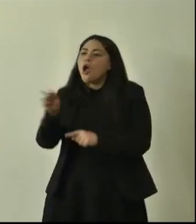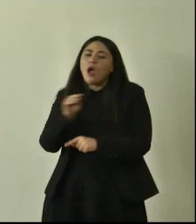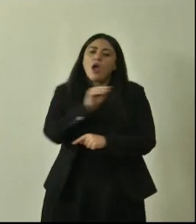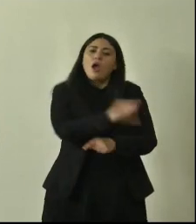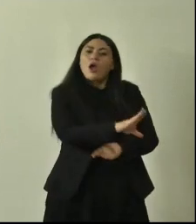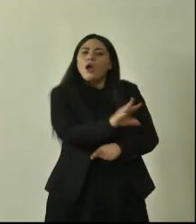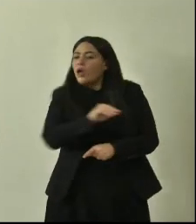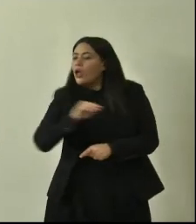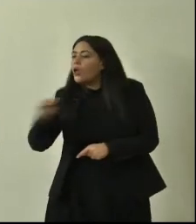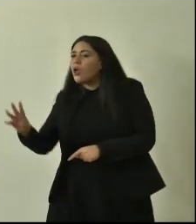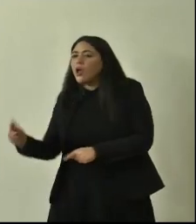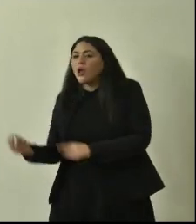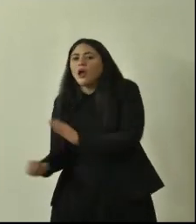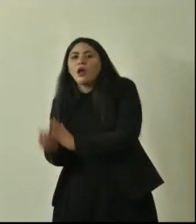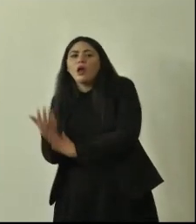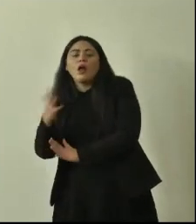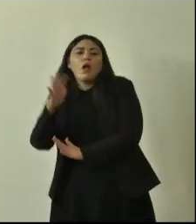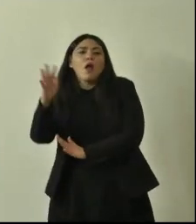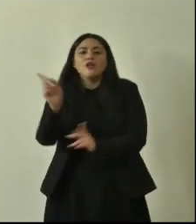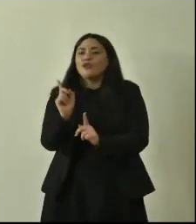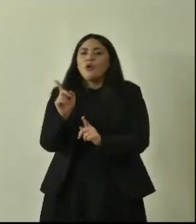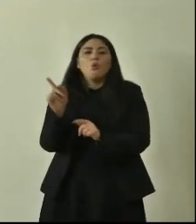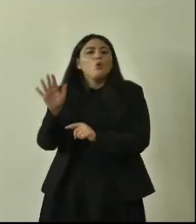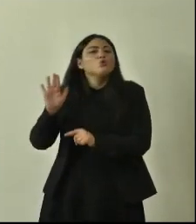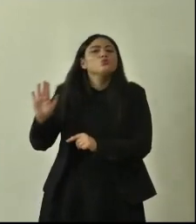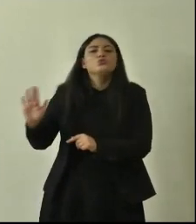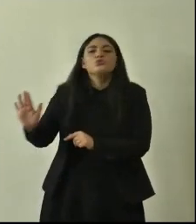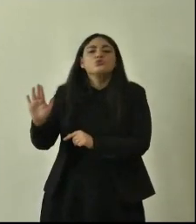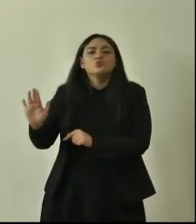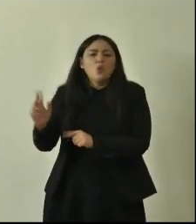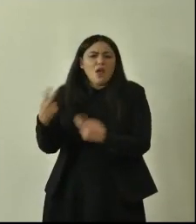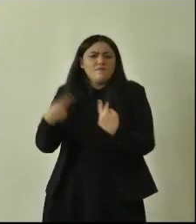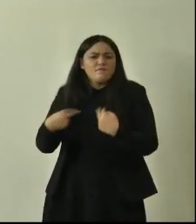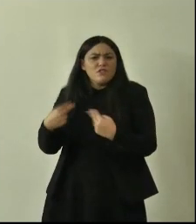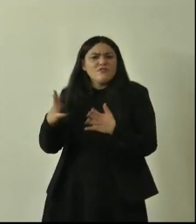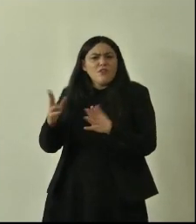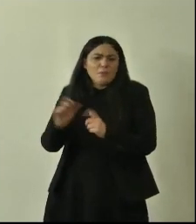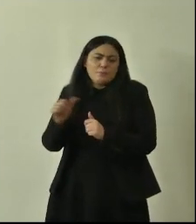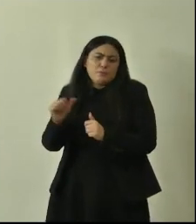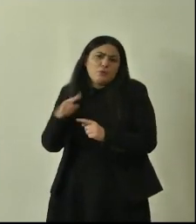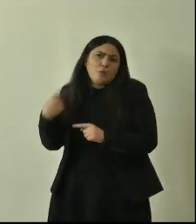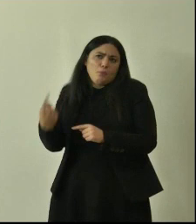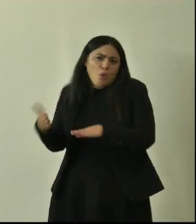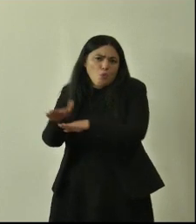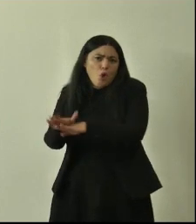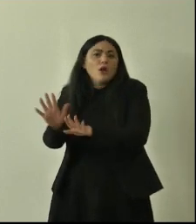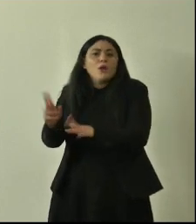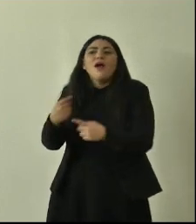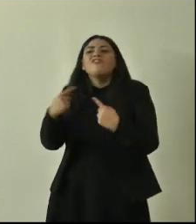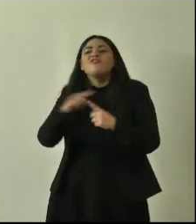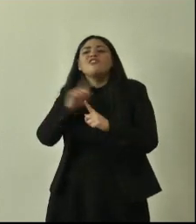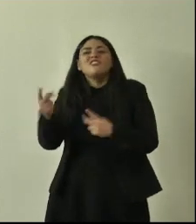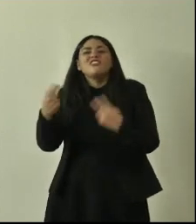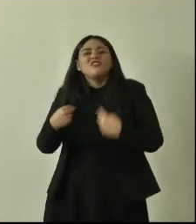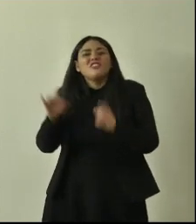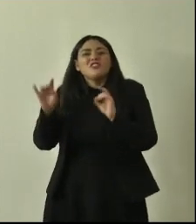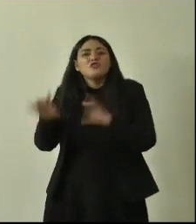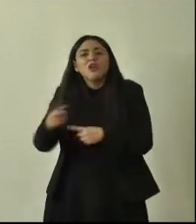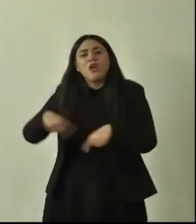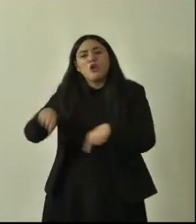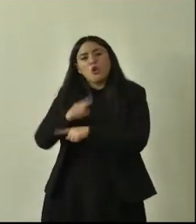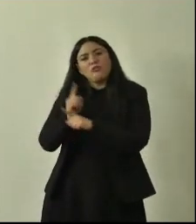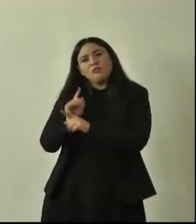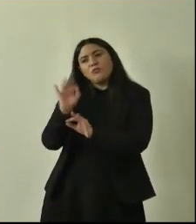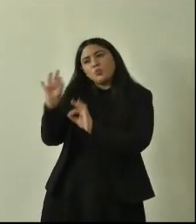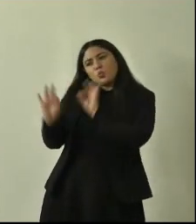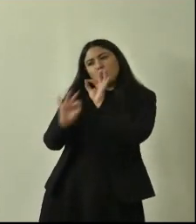degli esseri viventi avranno una fine però finché campano dobbiamo tenerli da conto con qualche intervento